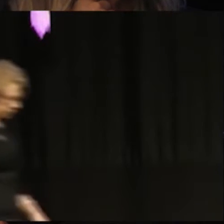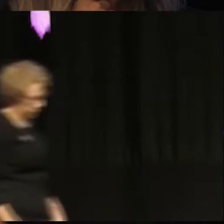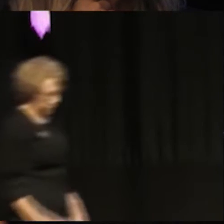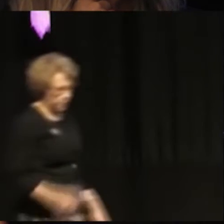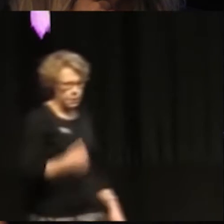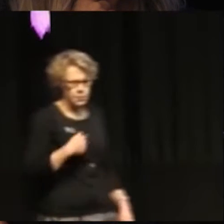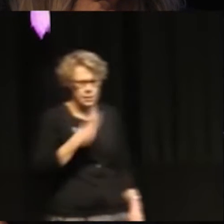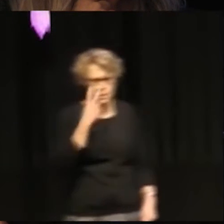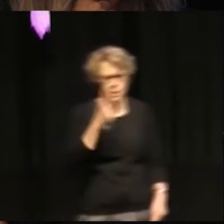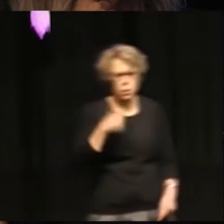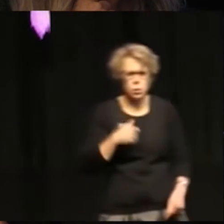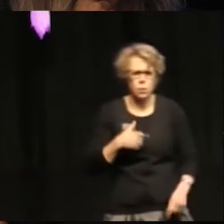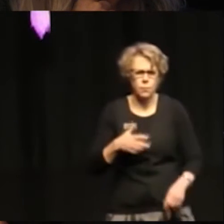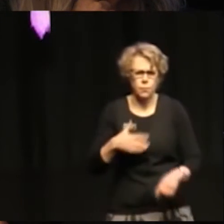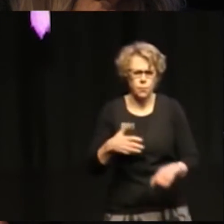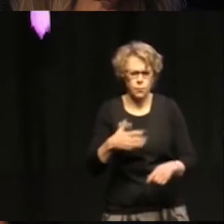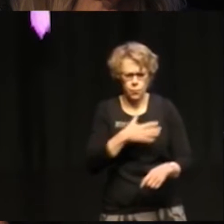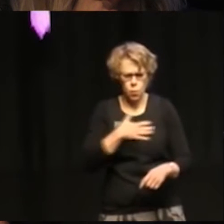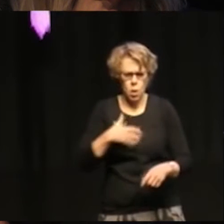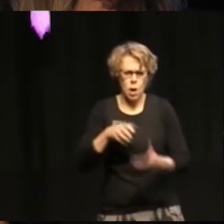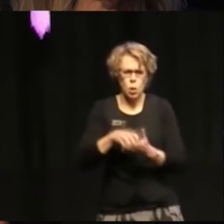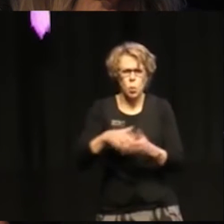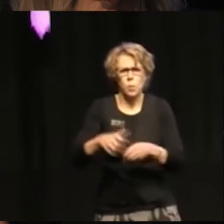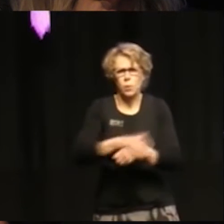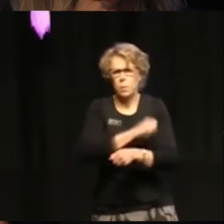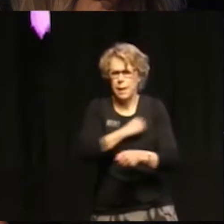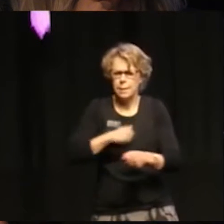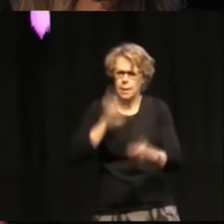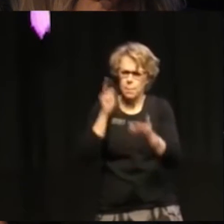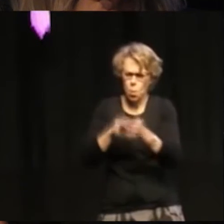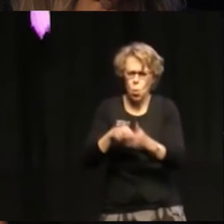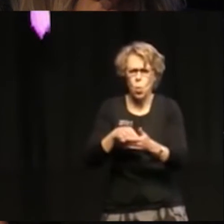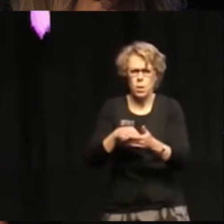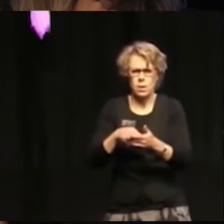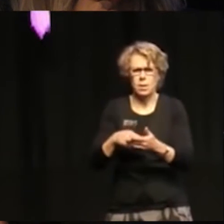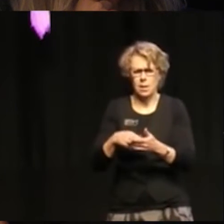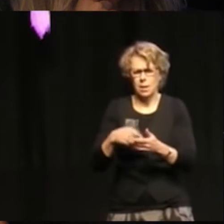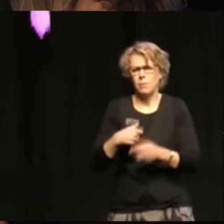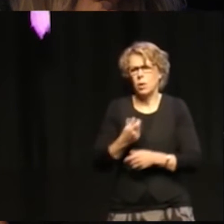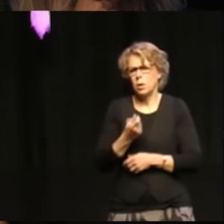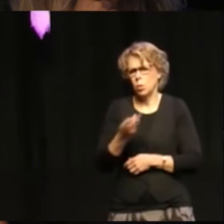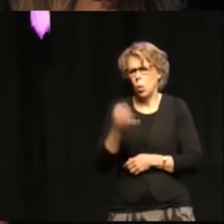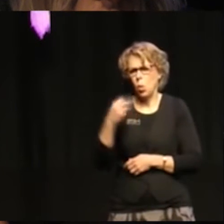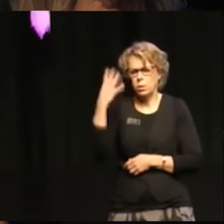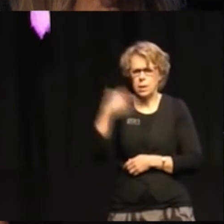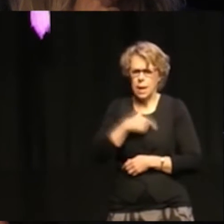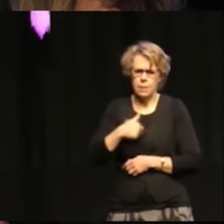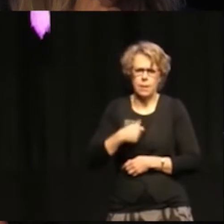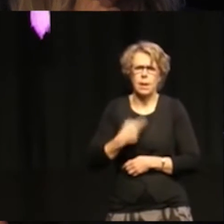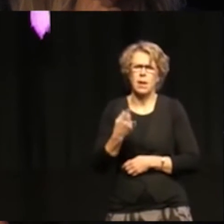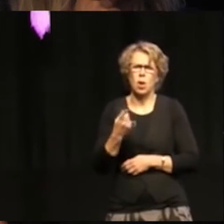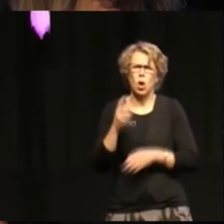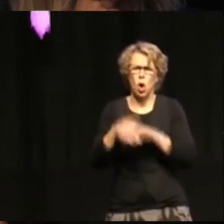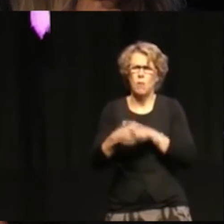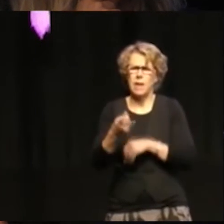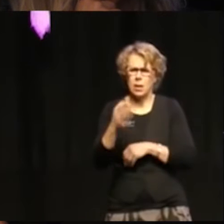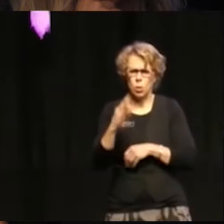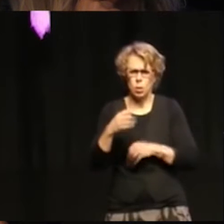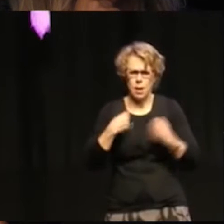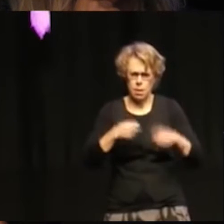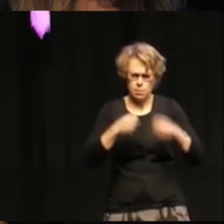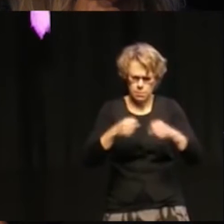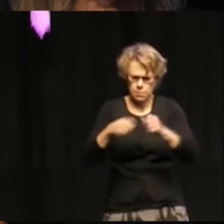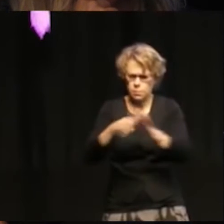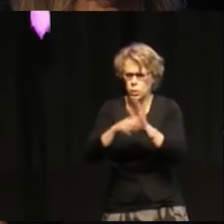vi hade tidigare, tror jag, lite över hundra handlingsprogram i Malmö stad. Och vi hade ungefär